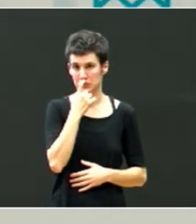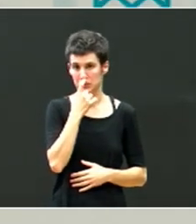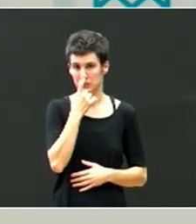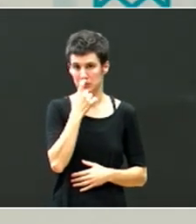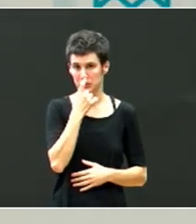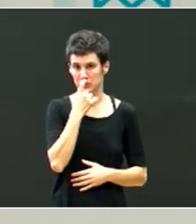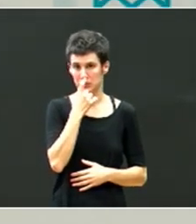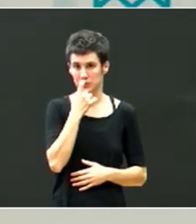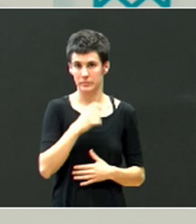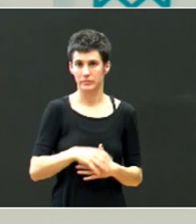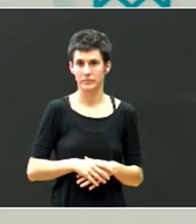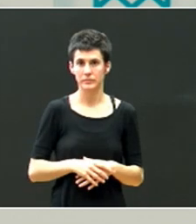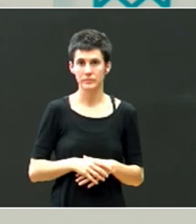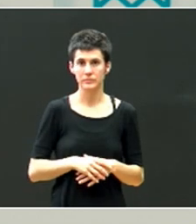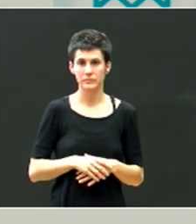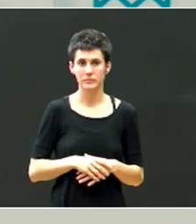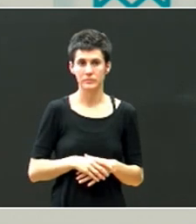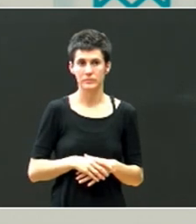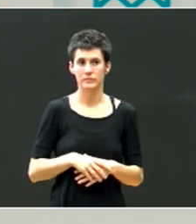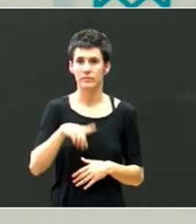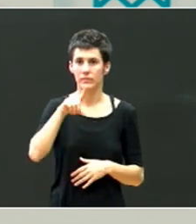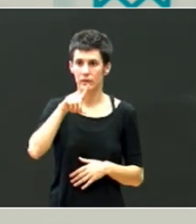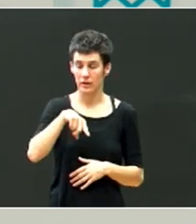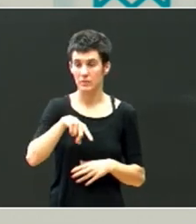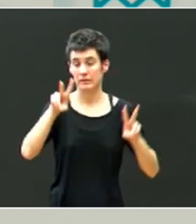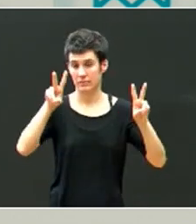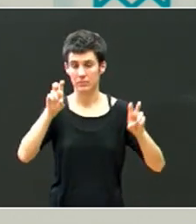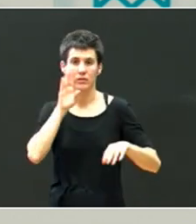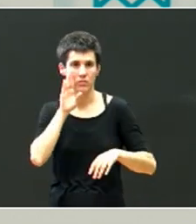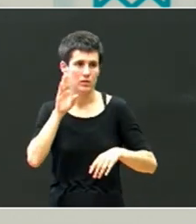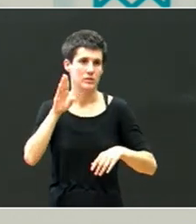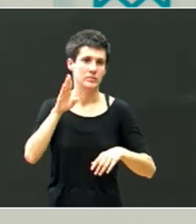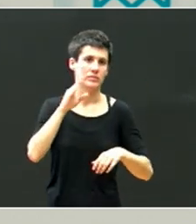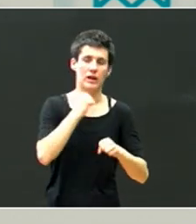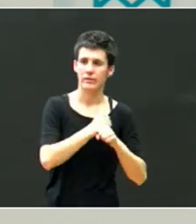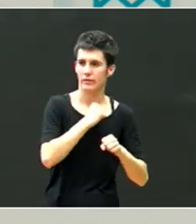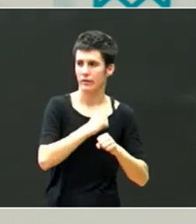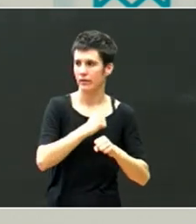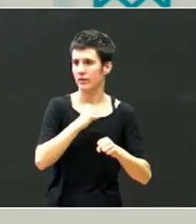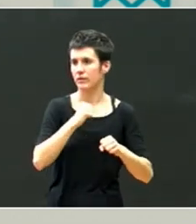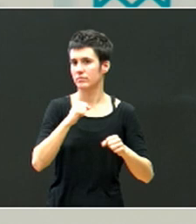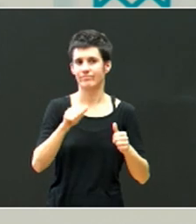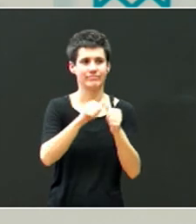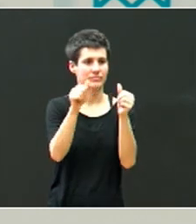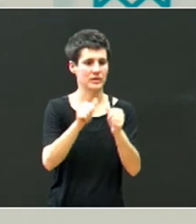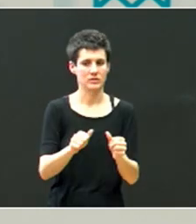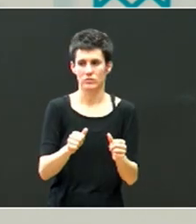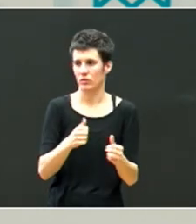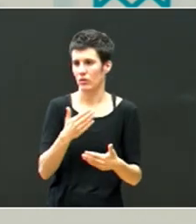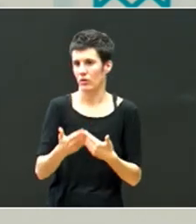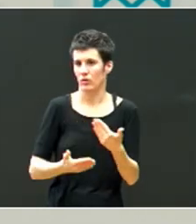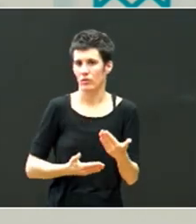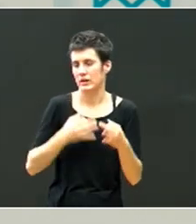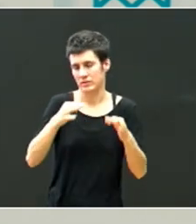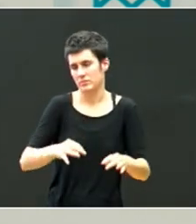eta baita ere, horren inguruan, planak, formak, eta beti ere, gu ere,